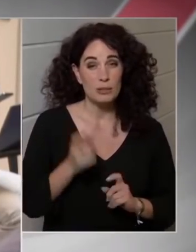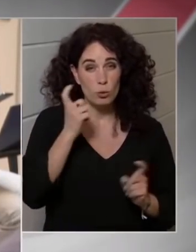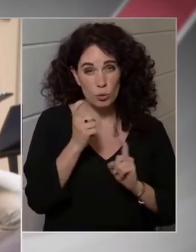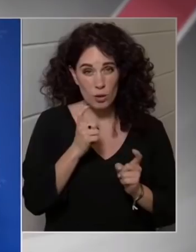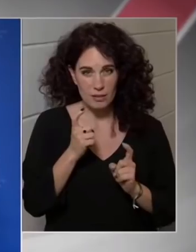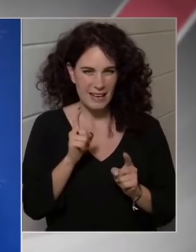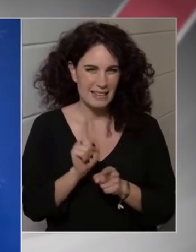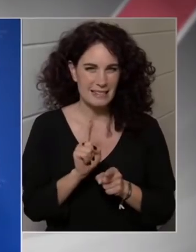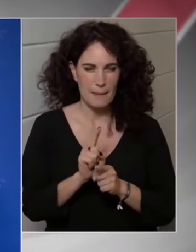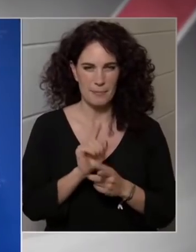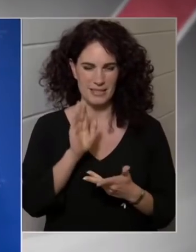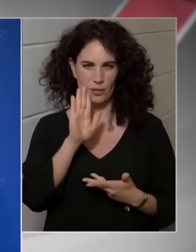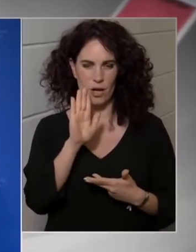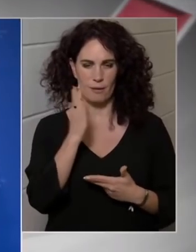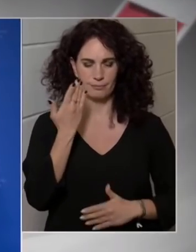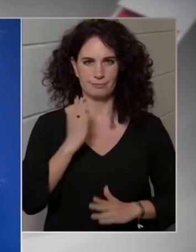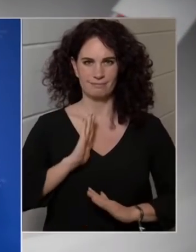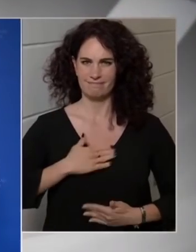helyzetet?